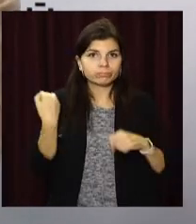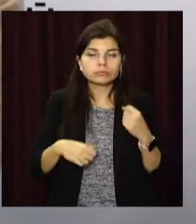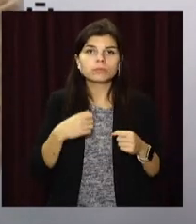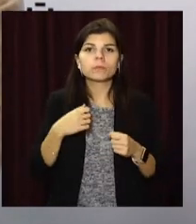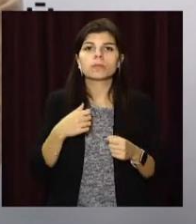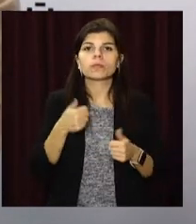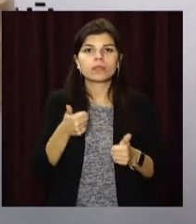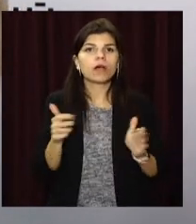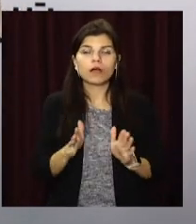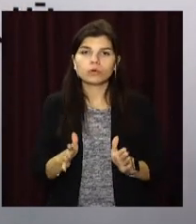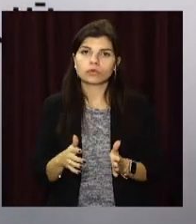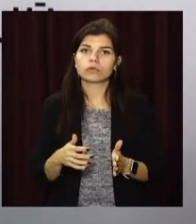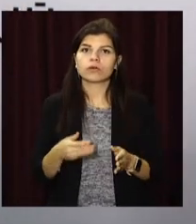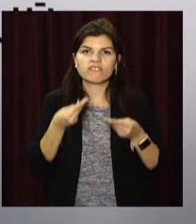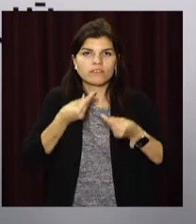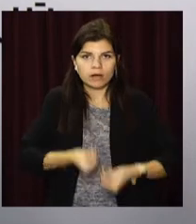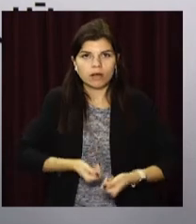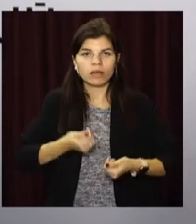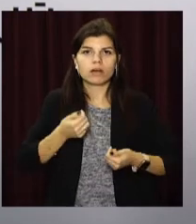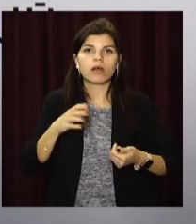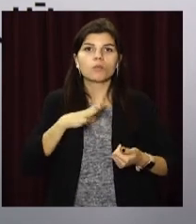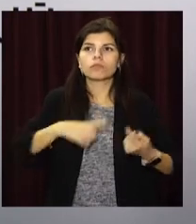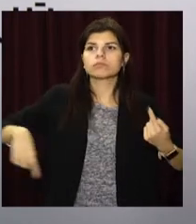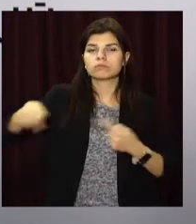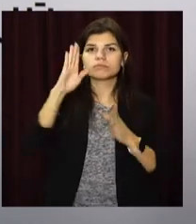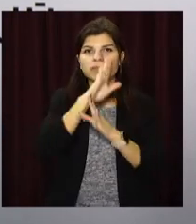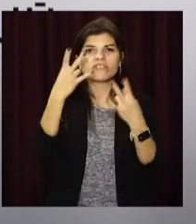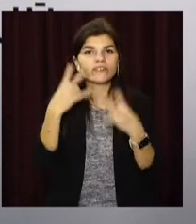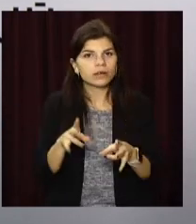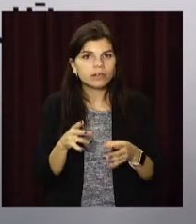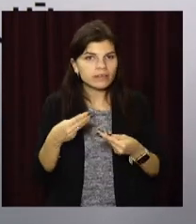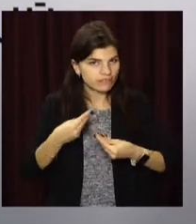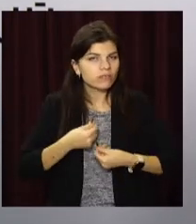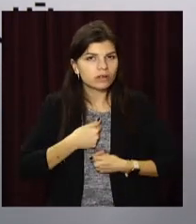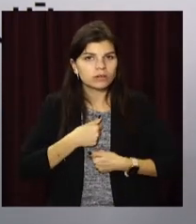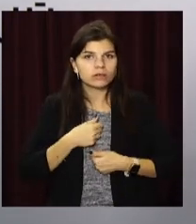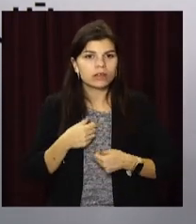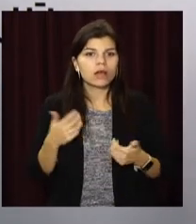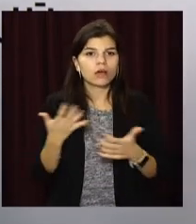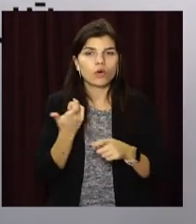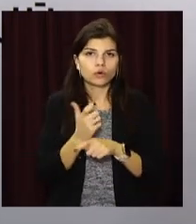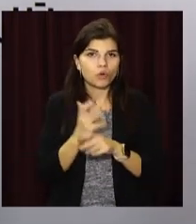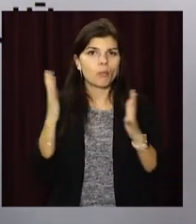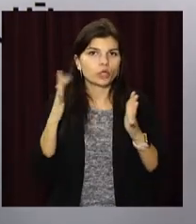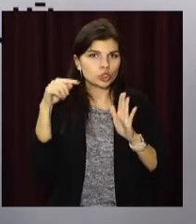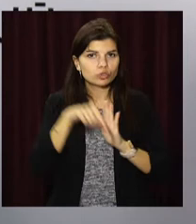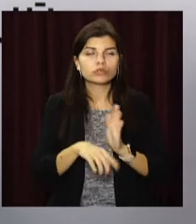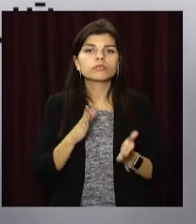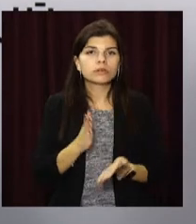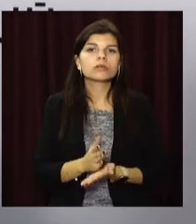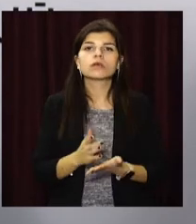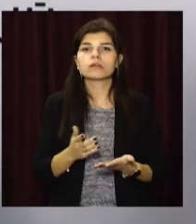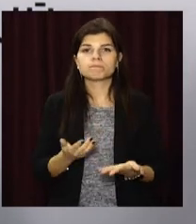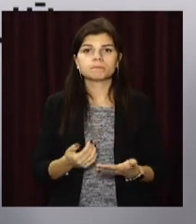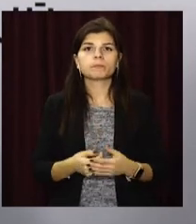навколишнє середовище, яке має дуже велике значення. І